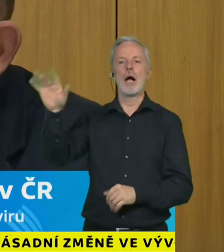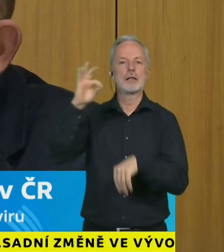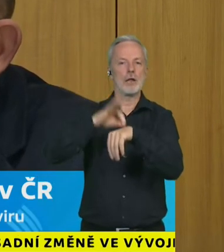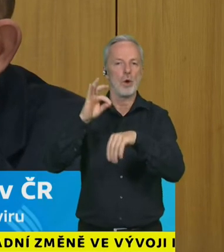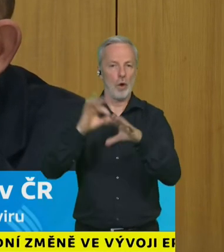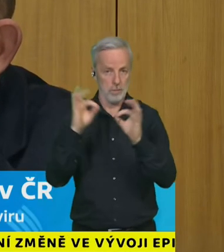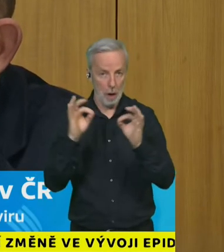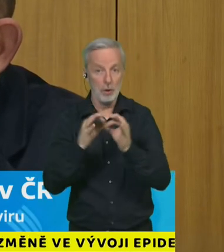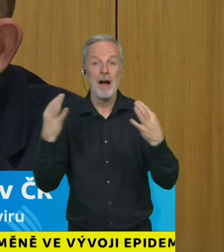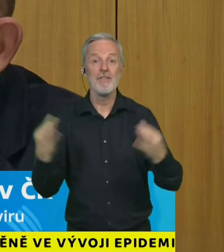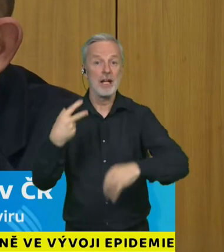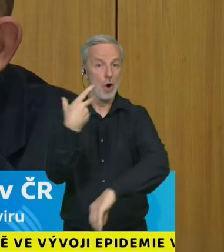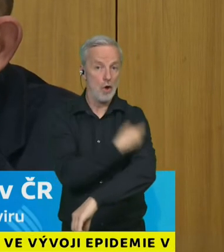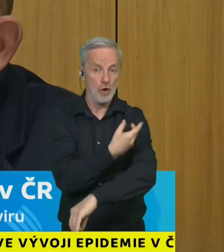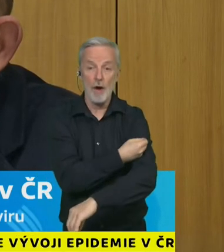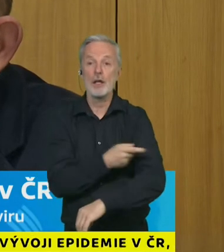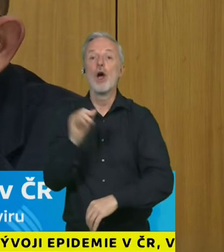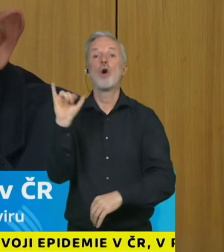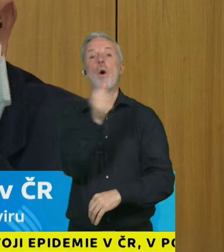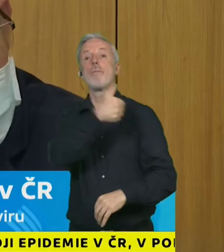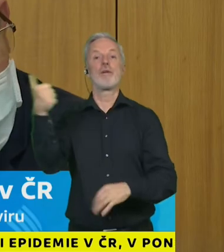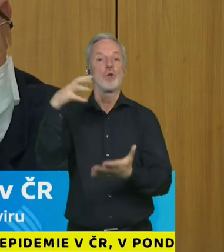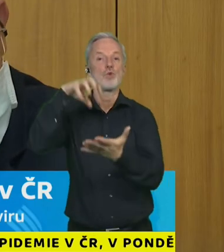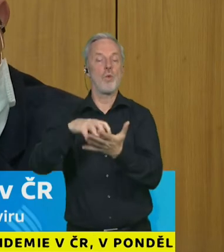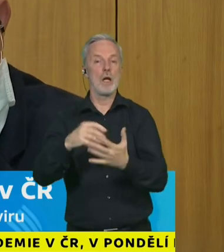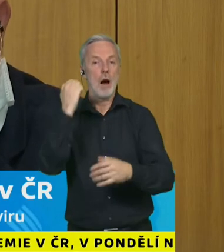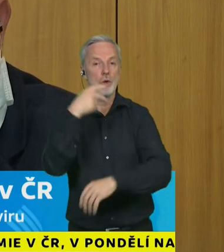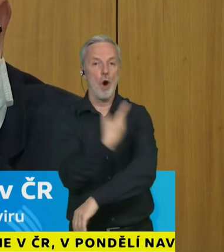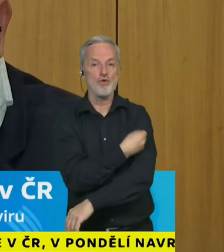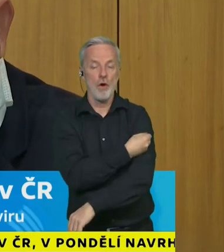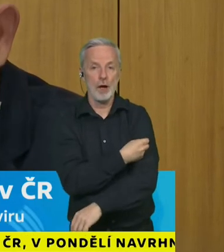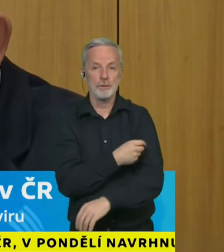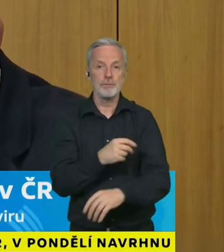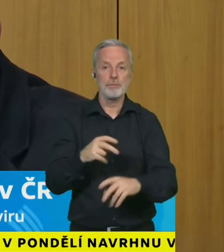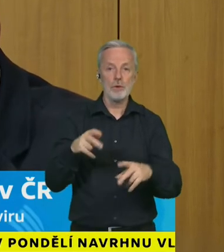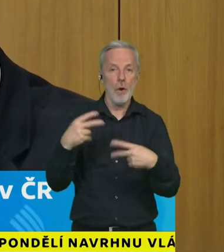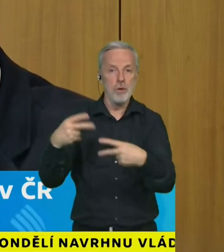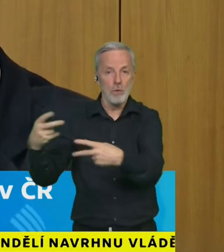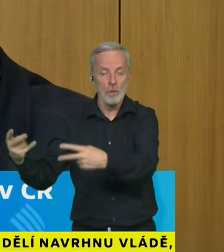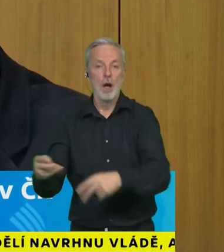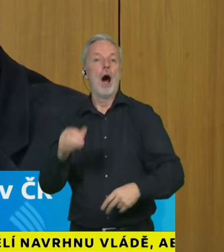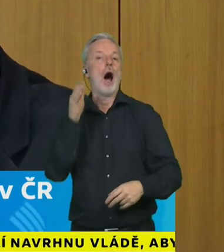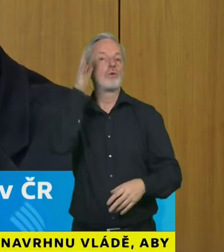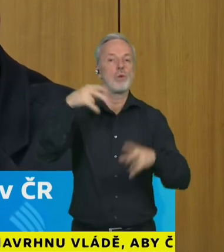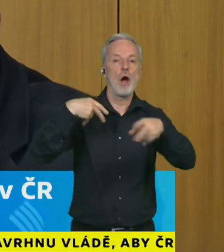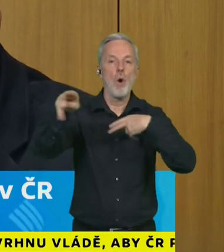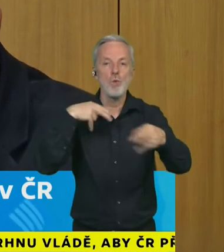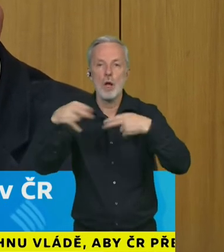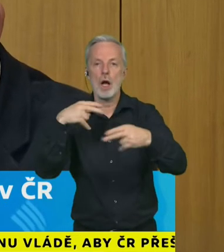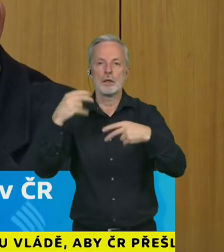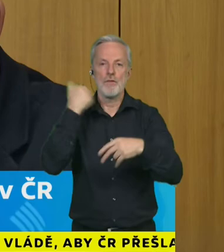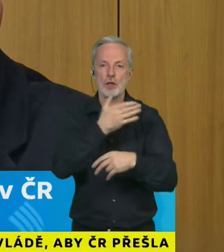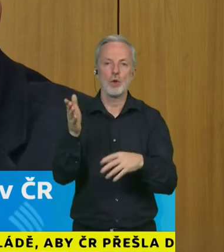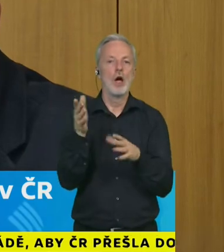jaké skupiny obyvatel přijdou první na řadu s očkováním a jak se plánuje ta komunikace směrem k veřejnosti kdo ji bude dělat a